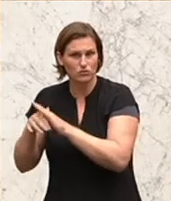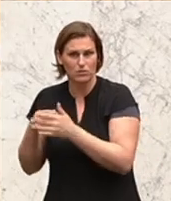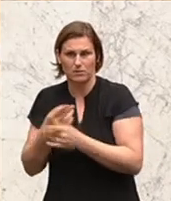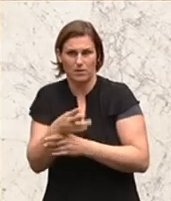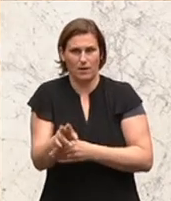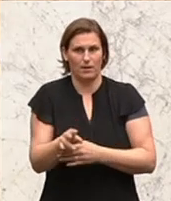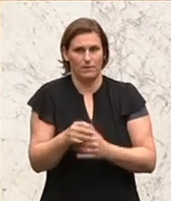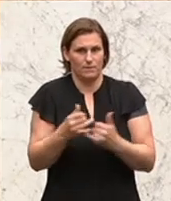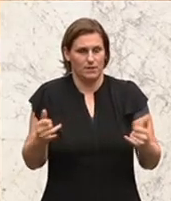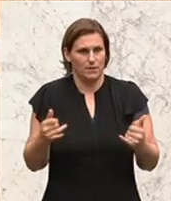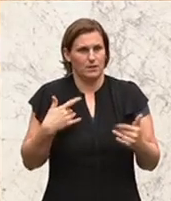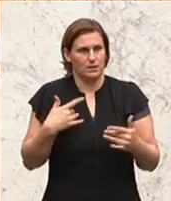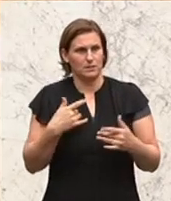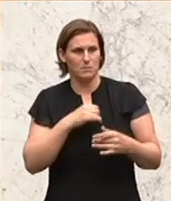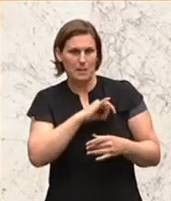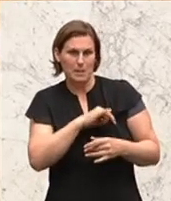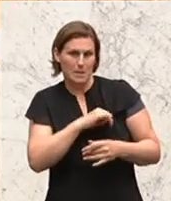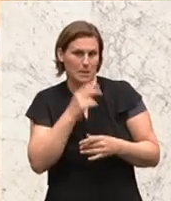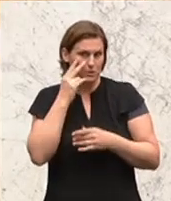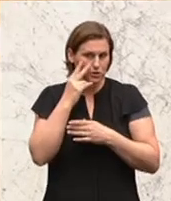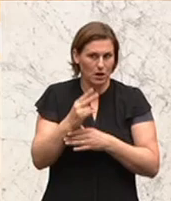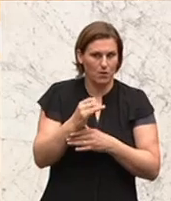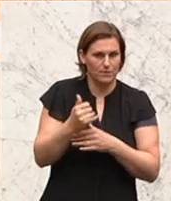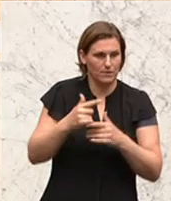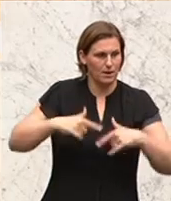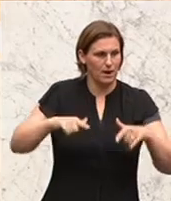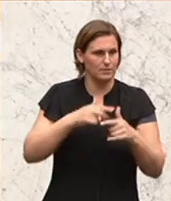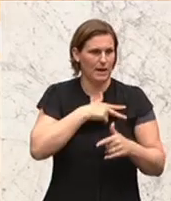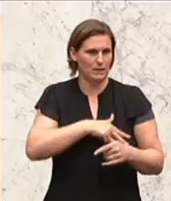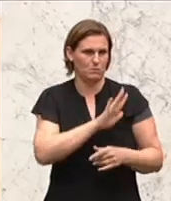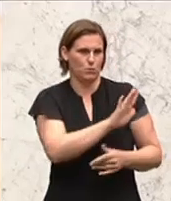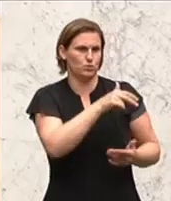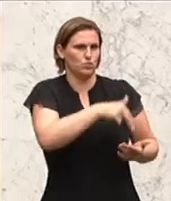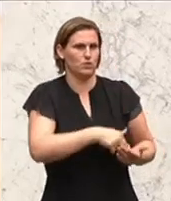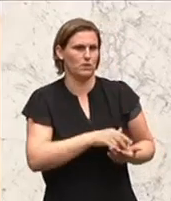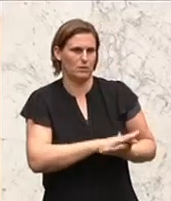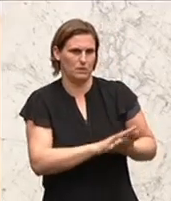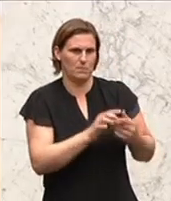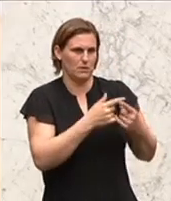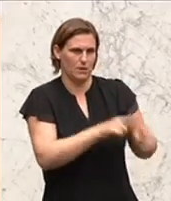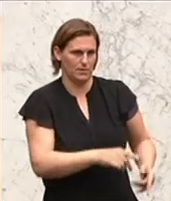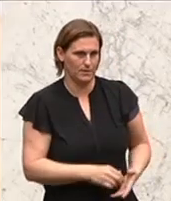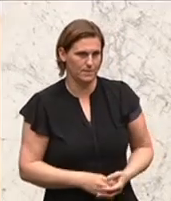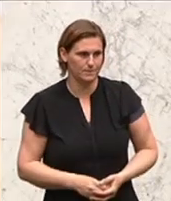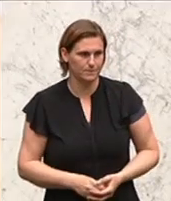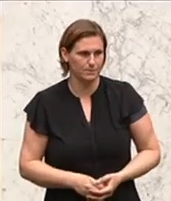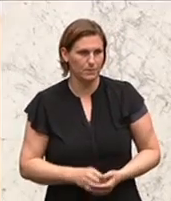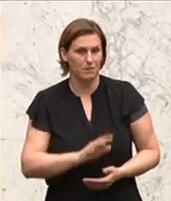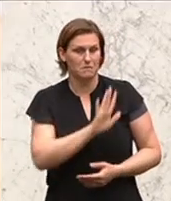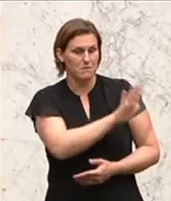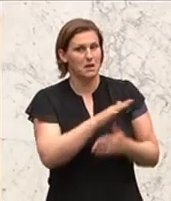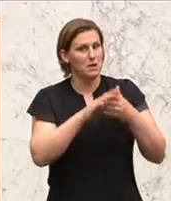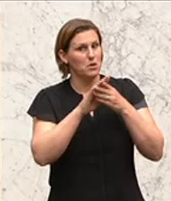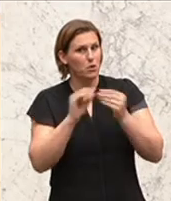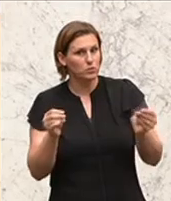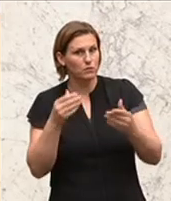Feindbildschüren und das ist genau dieses Missgunstsehen, für das in diesem Land die SPÖ zuständig ist und niemand anderer. Und wie Ihr Lösungsvorschlag